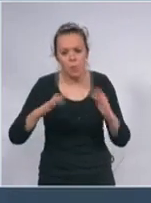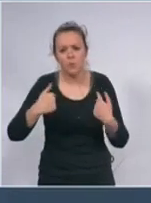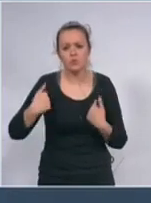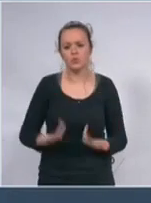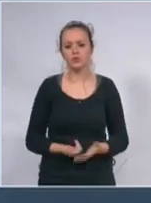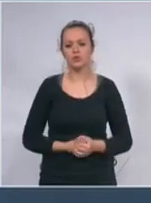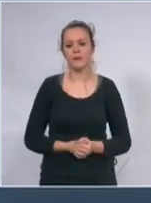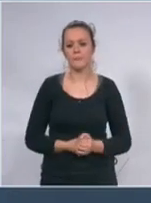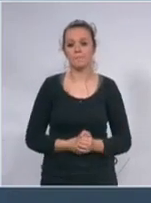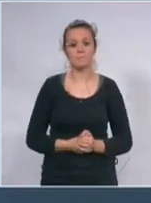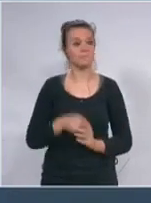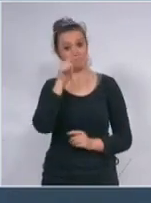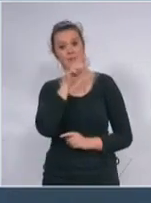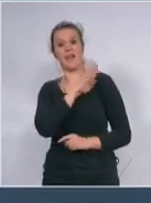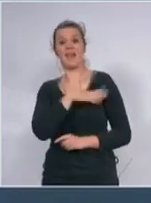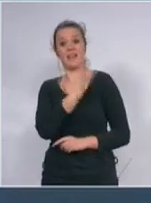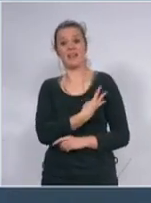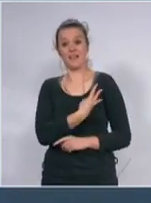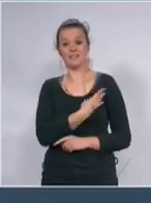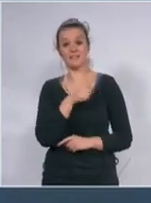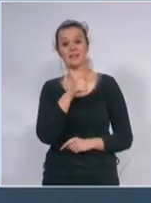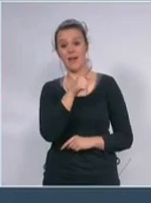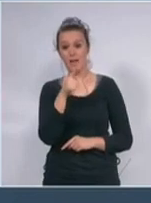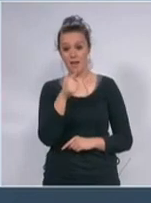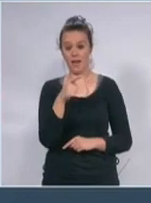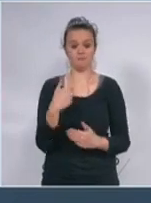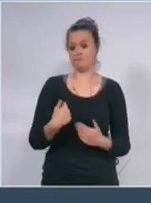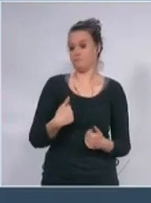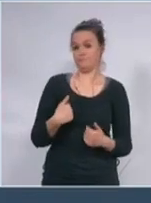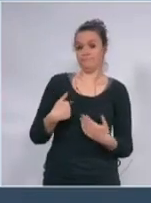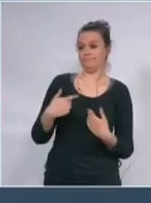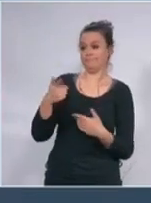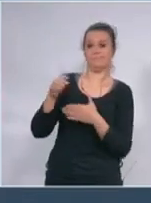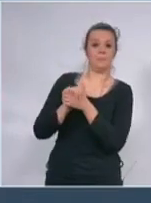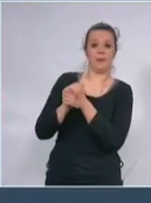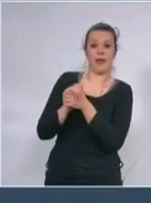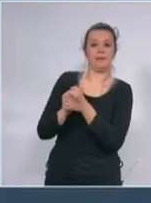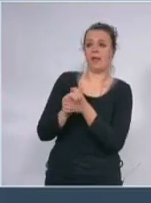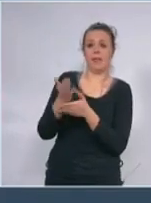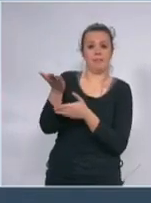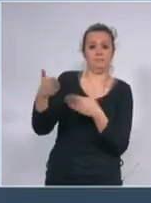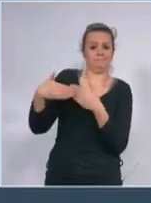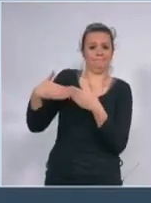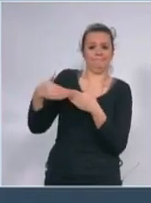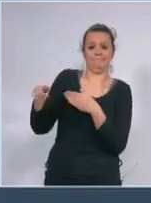U Hrvatskoj kod naših prijatelja, kako god da ih nazovete